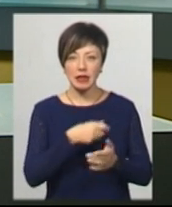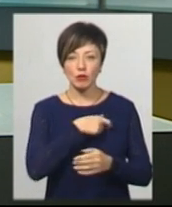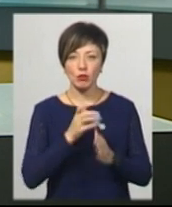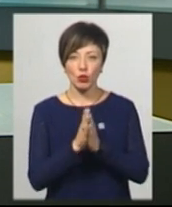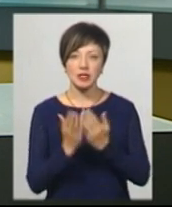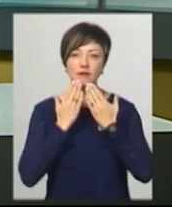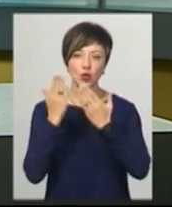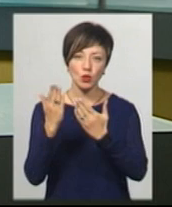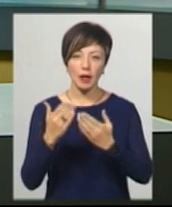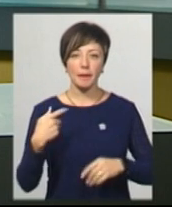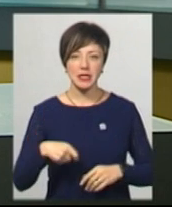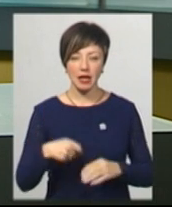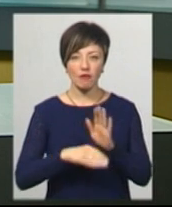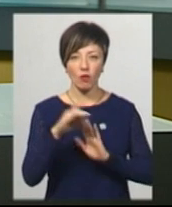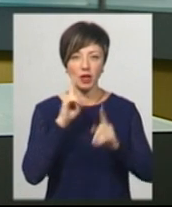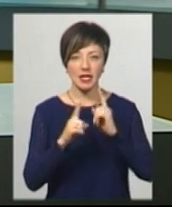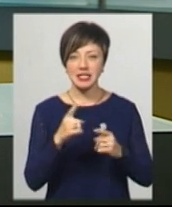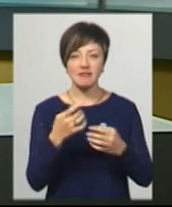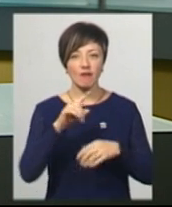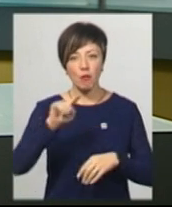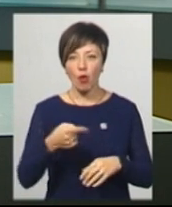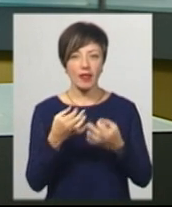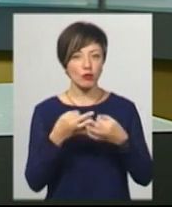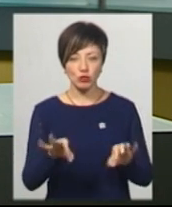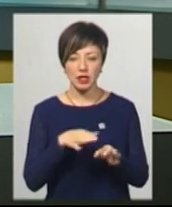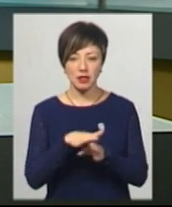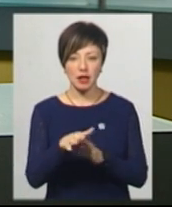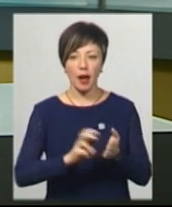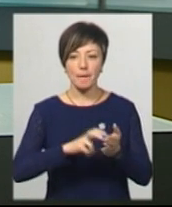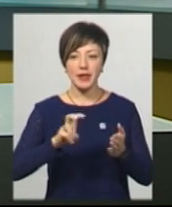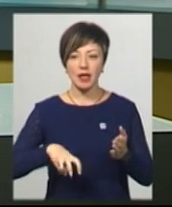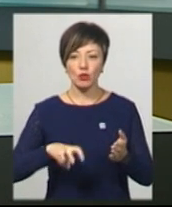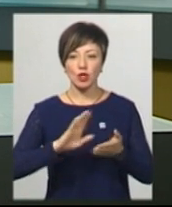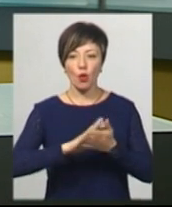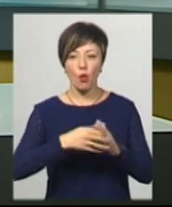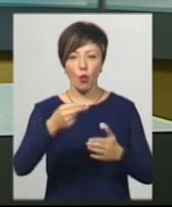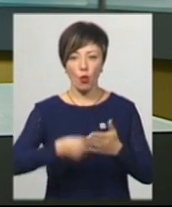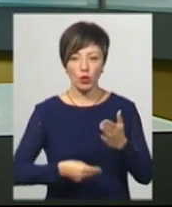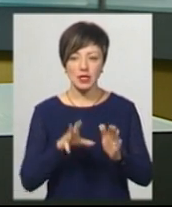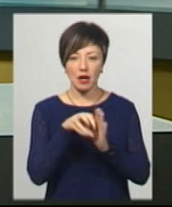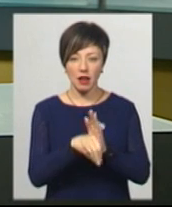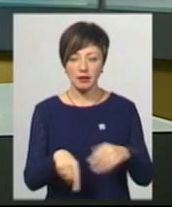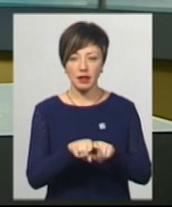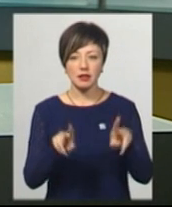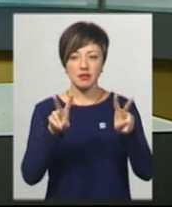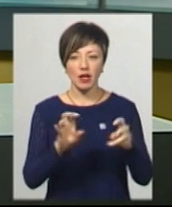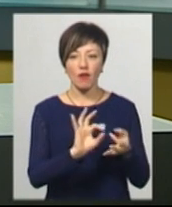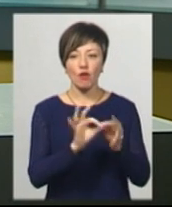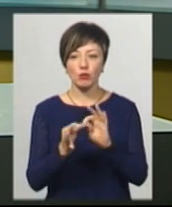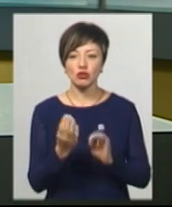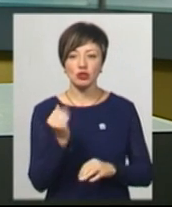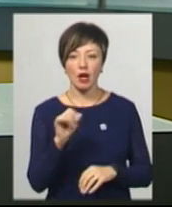президента і Верховної Ради з вимогою не допустити реалізації капітуляційних угод, які закладені у так званій формулі